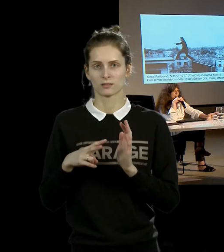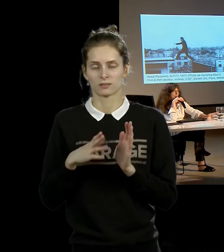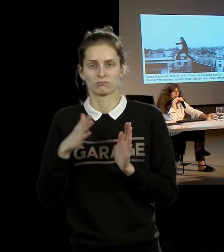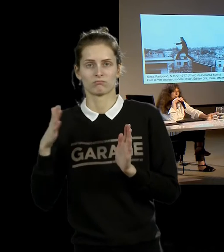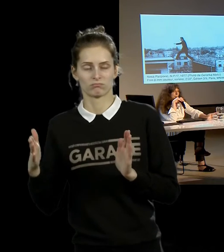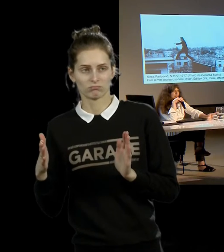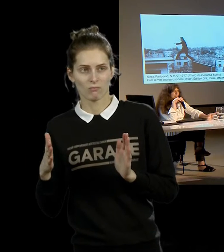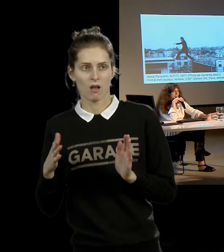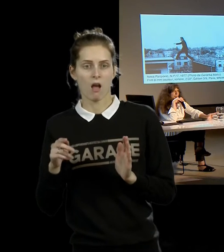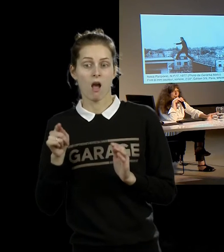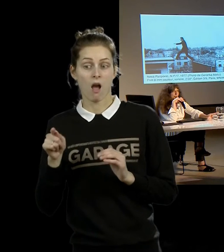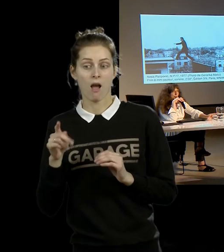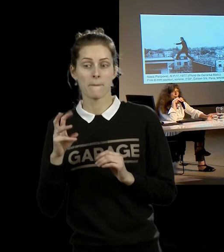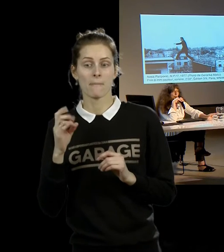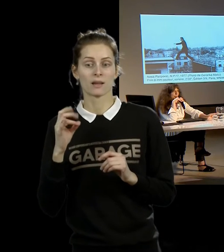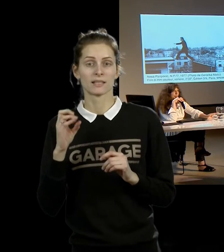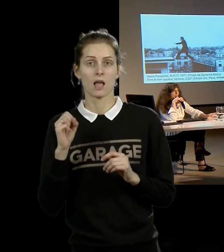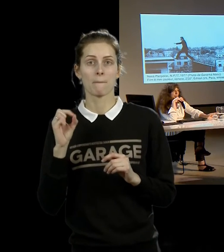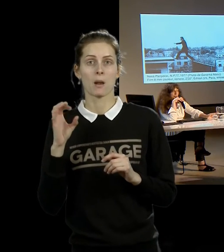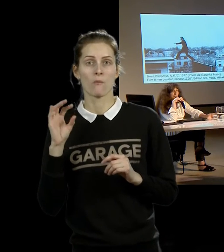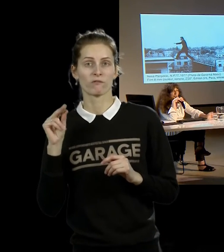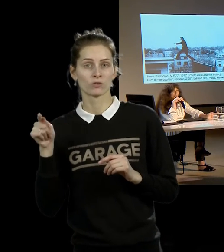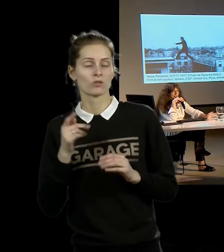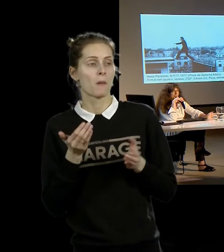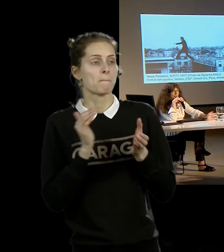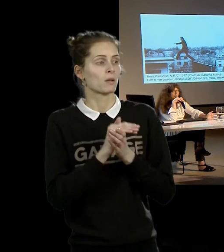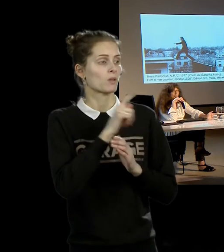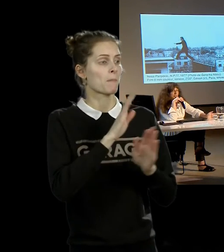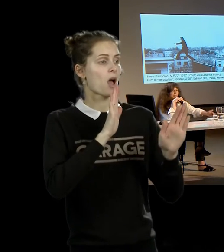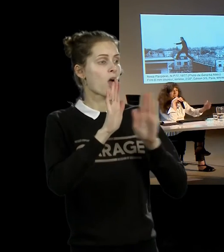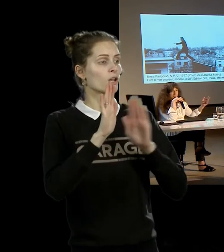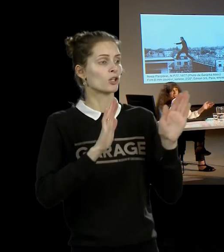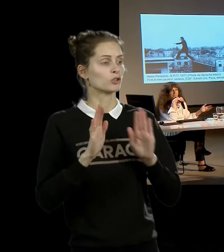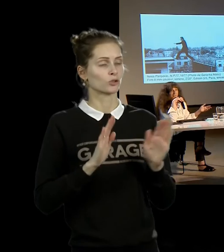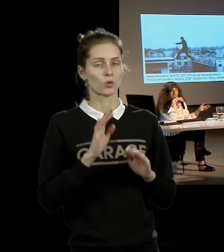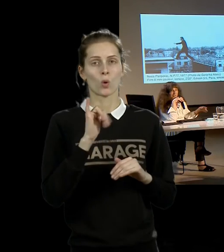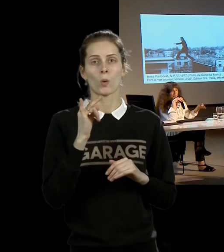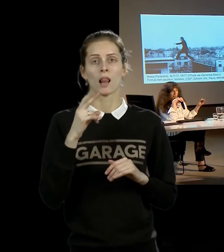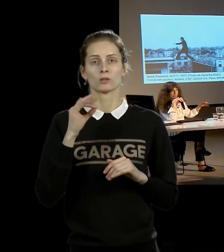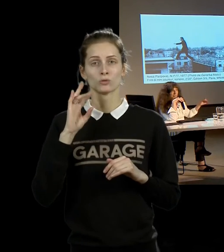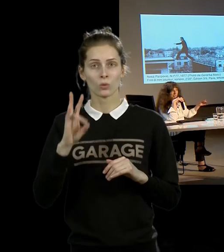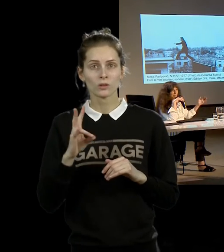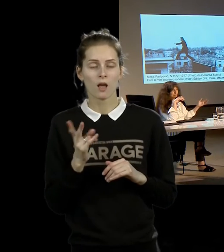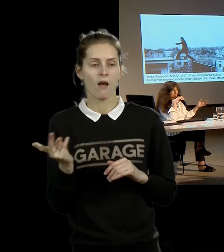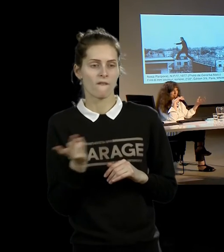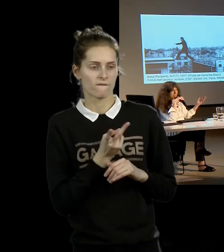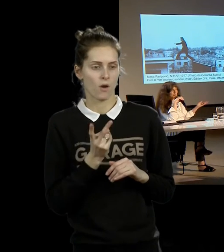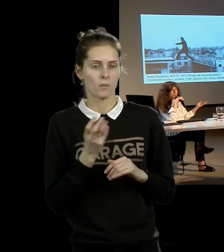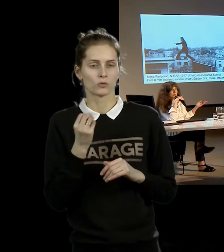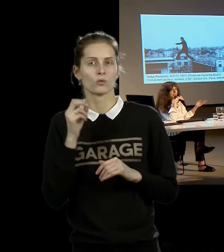познакомилась, например, с американским режиссером Робертом Уилсом, который в 2011 году поставил с ней спектакль. Это очень старое